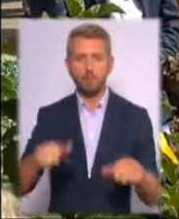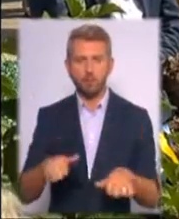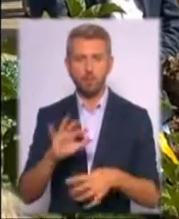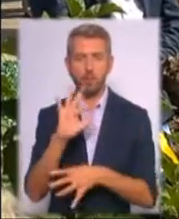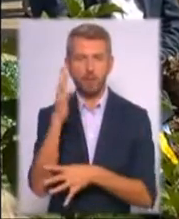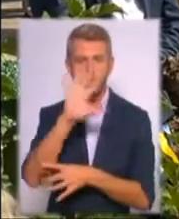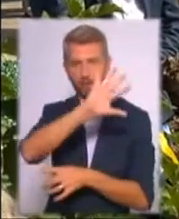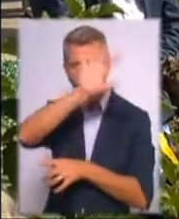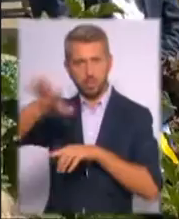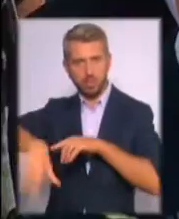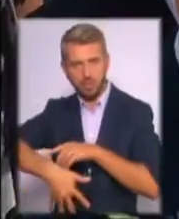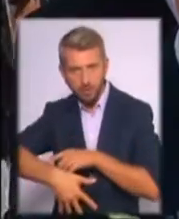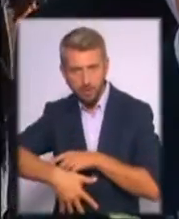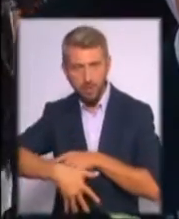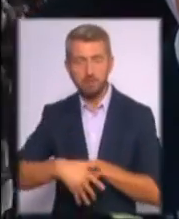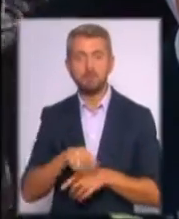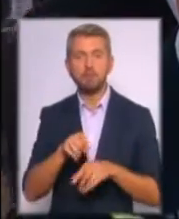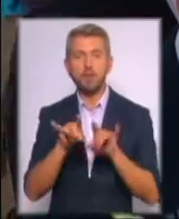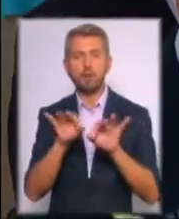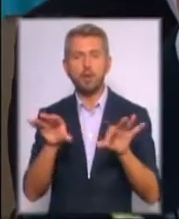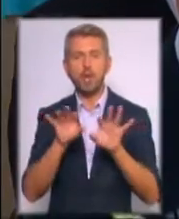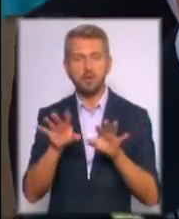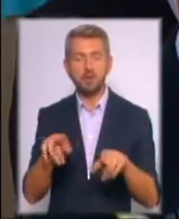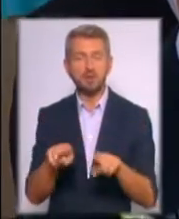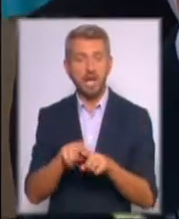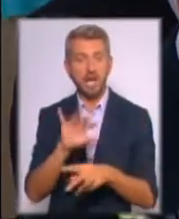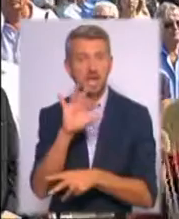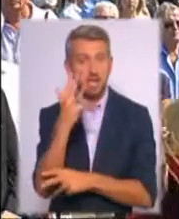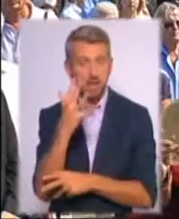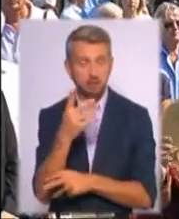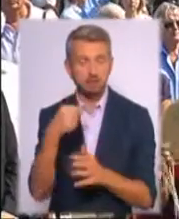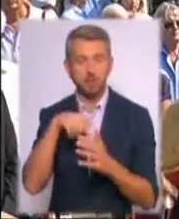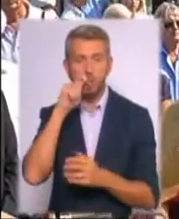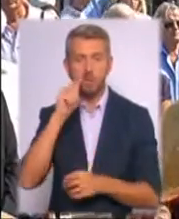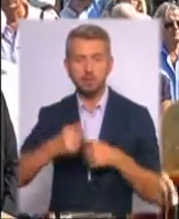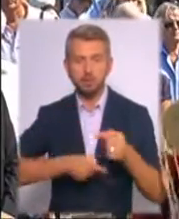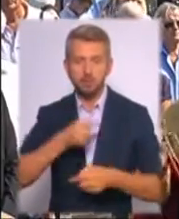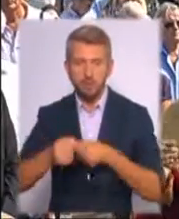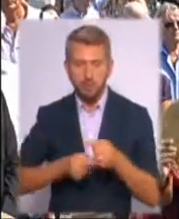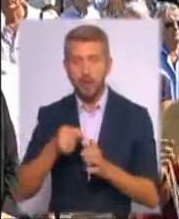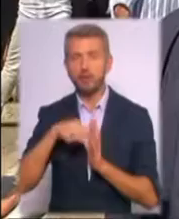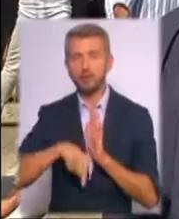Скульптор пояснює, перевернути дерево за українськими традиціями символізує відхід людини з життя.